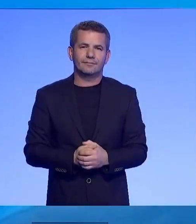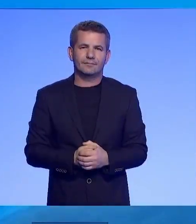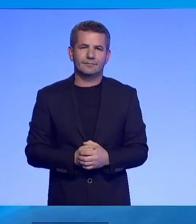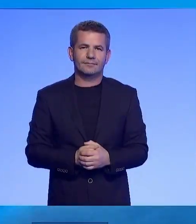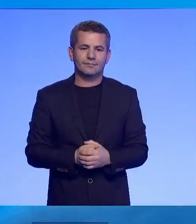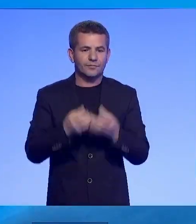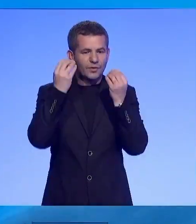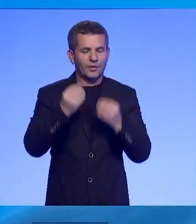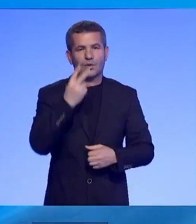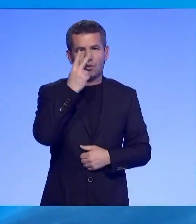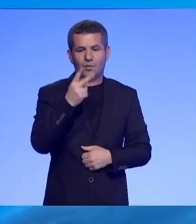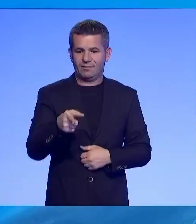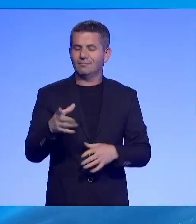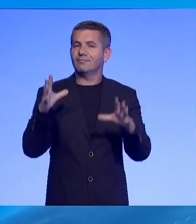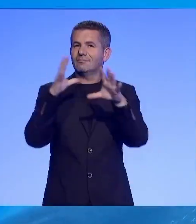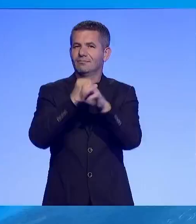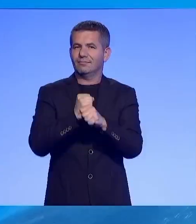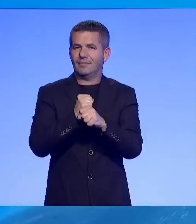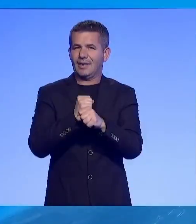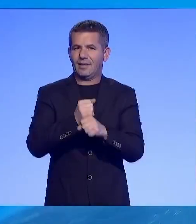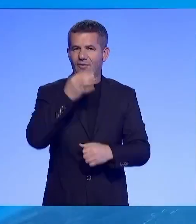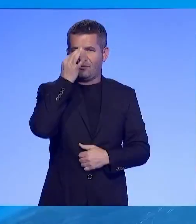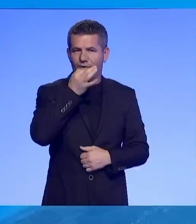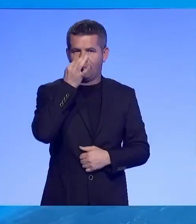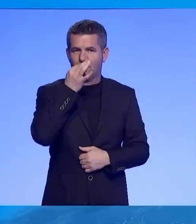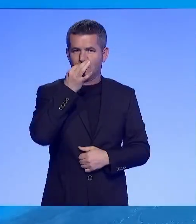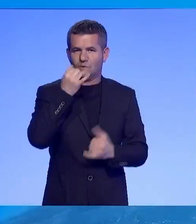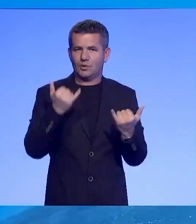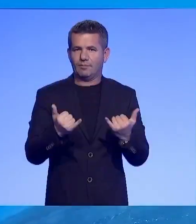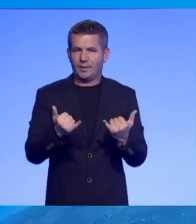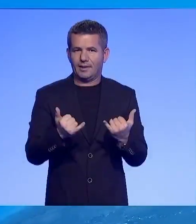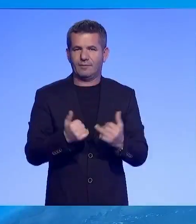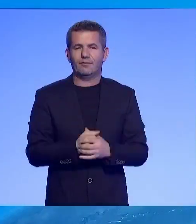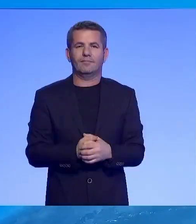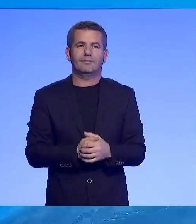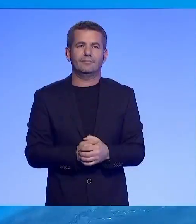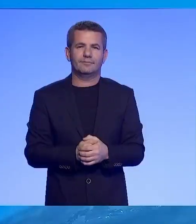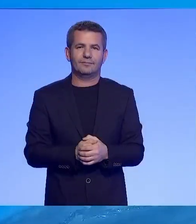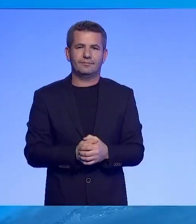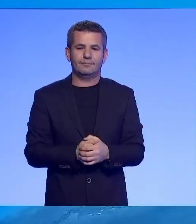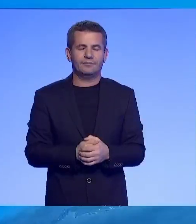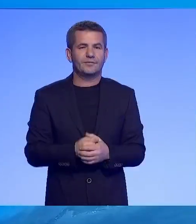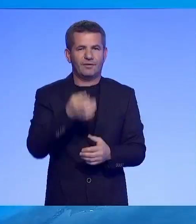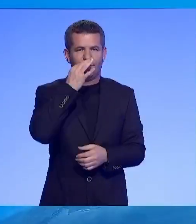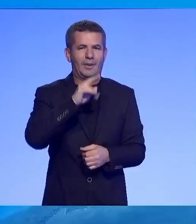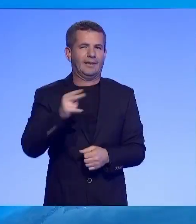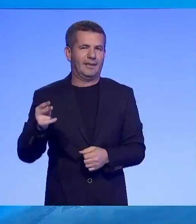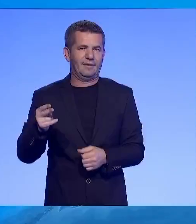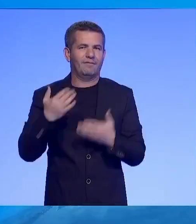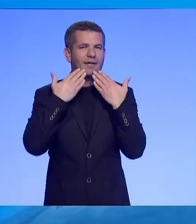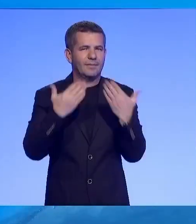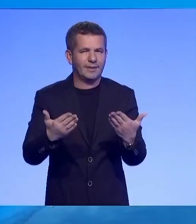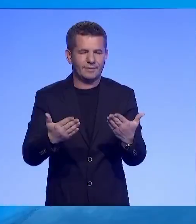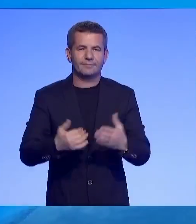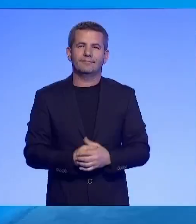Të ndruar që kujës me ka qëpoj për mbjulli magazinën e sot me informative i po pjus të lakohemi sërishtë të hënë në vikend të